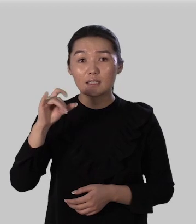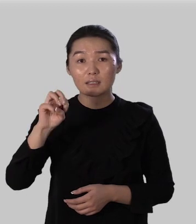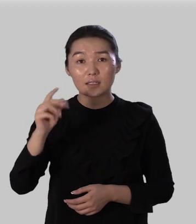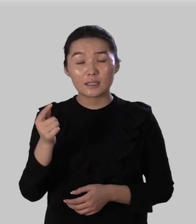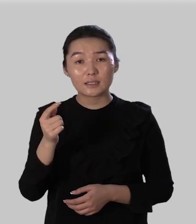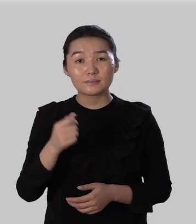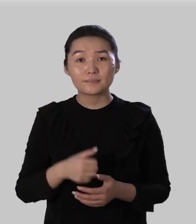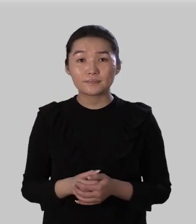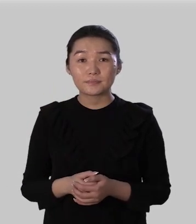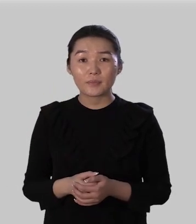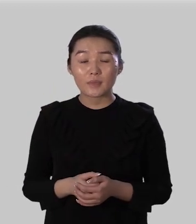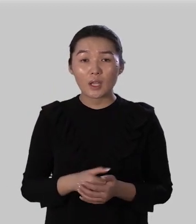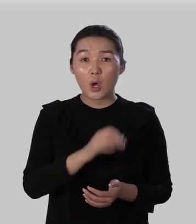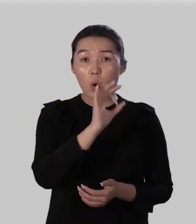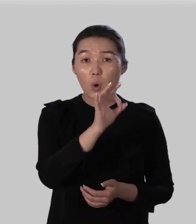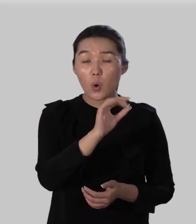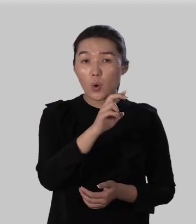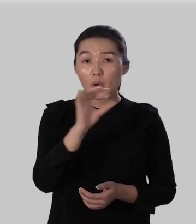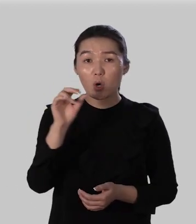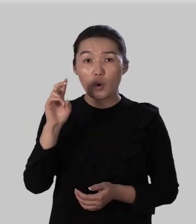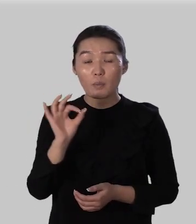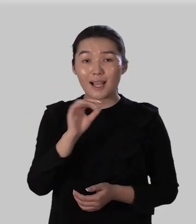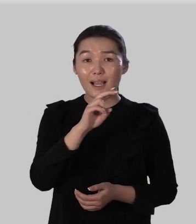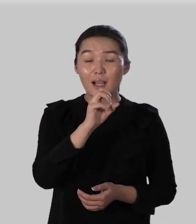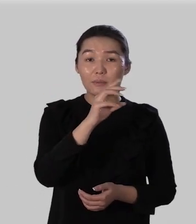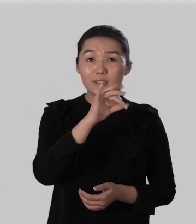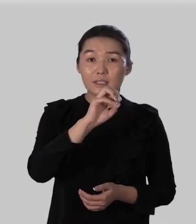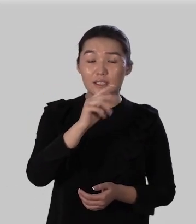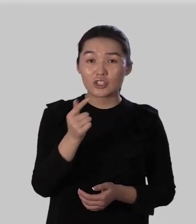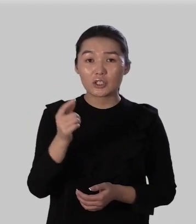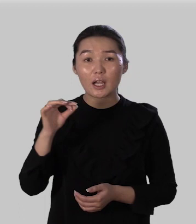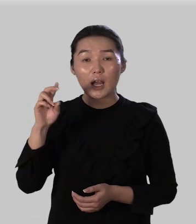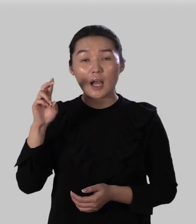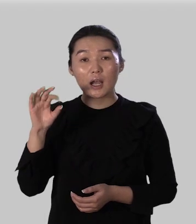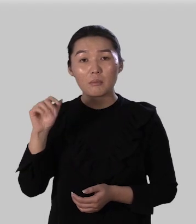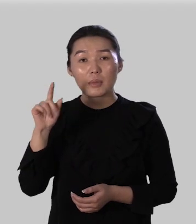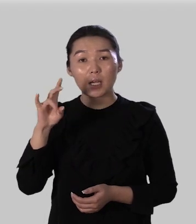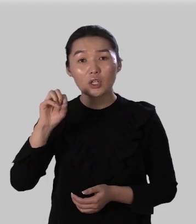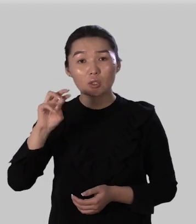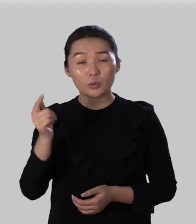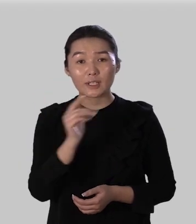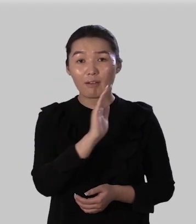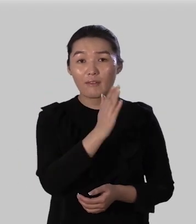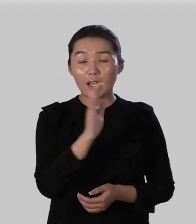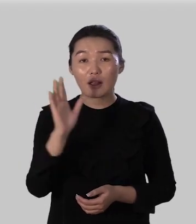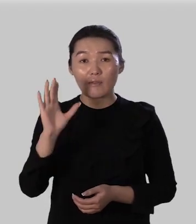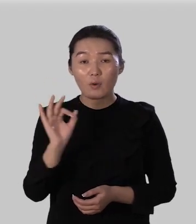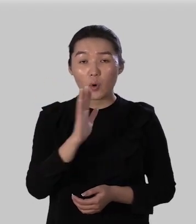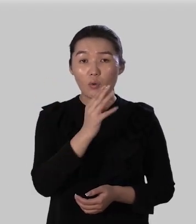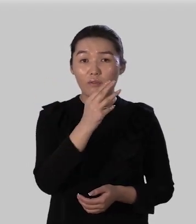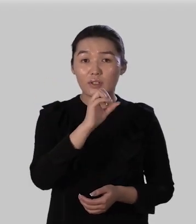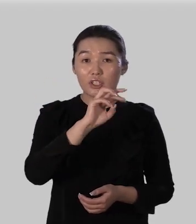отобрать об оба обстричь обточить обогнуть в во